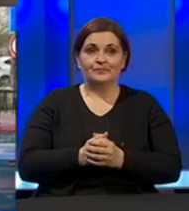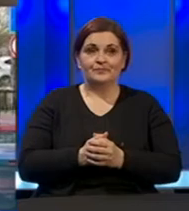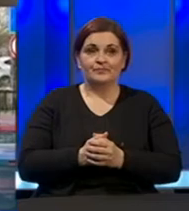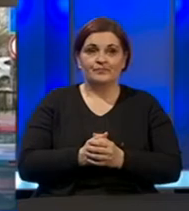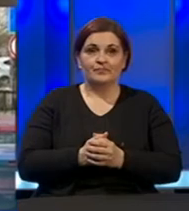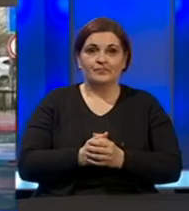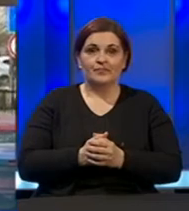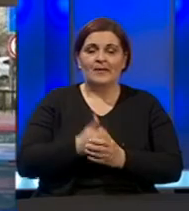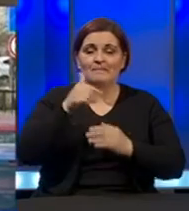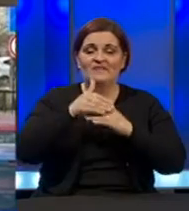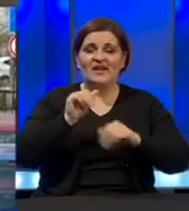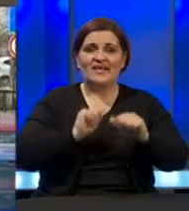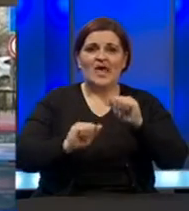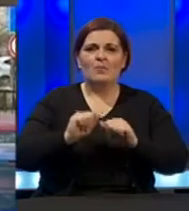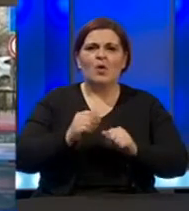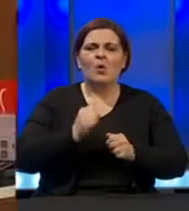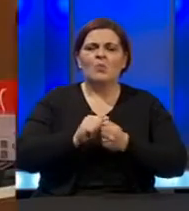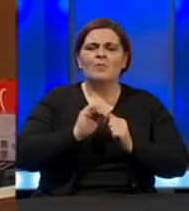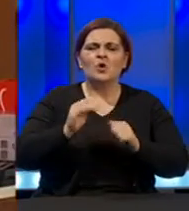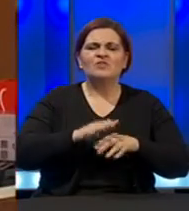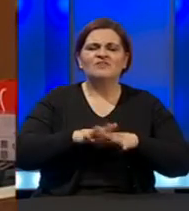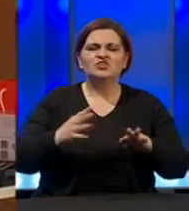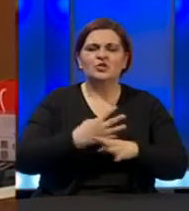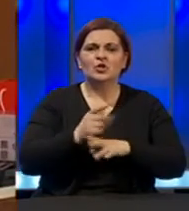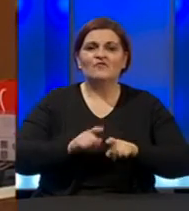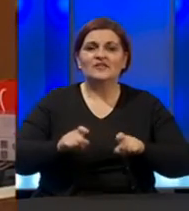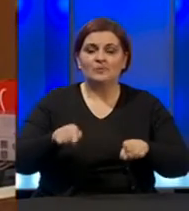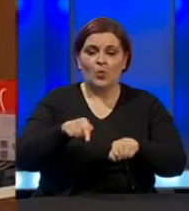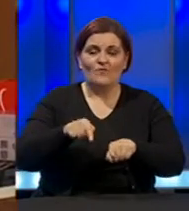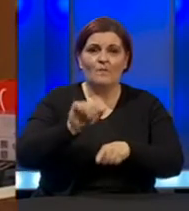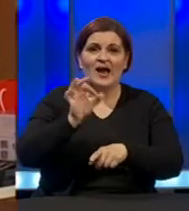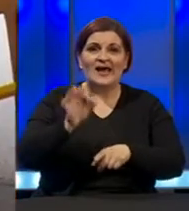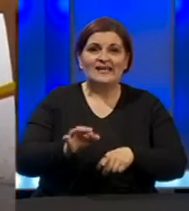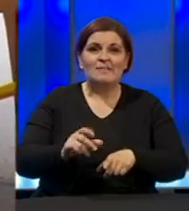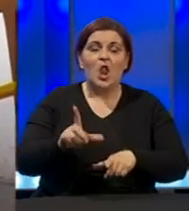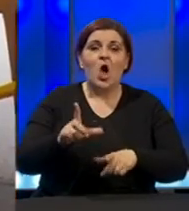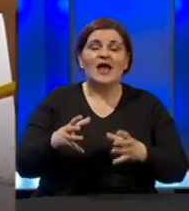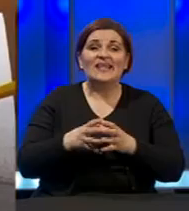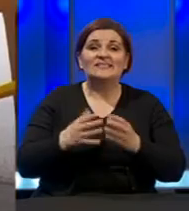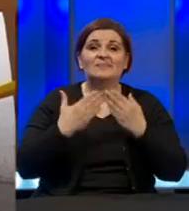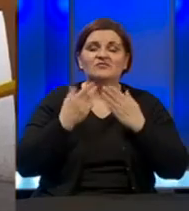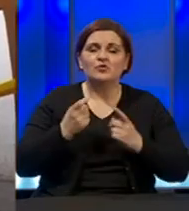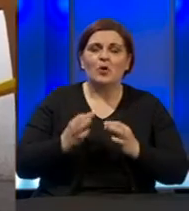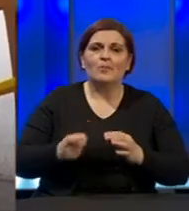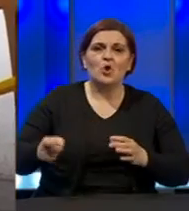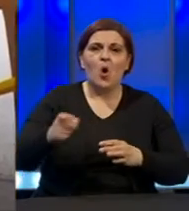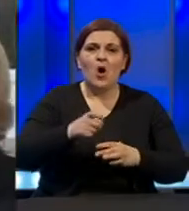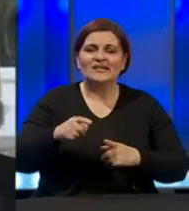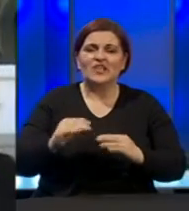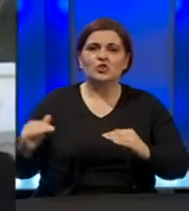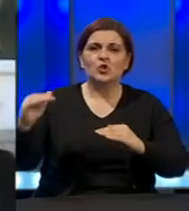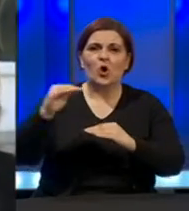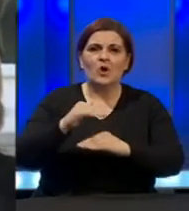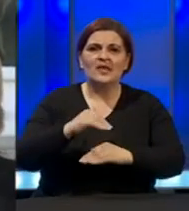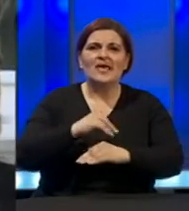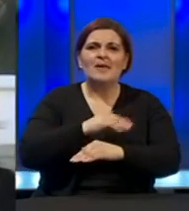Prva linija odbrane u boru i protiv širanja koronavirusa u Zajničko-Dobojskom kantonu su lokalne zajednice, zavaljujući dobre organizacije na tom nivou i